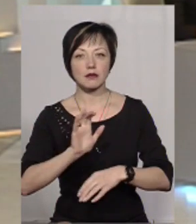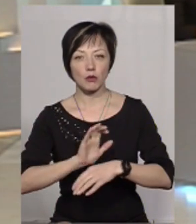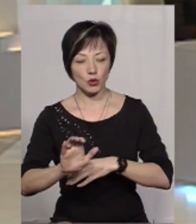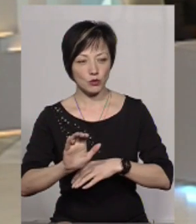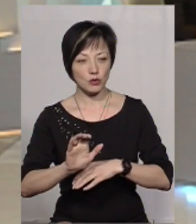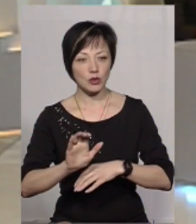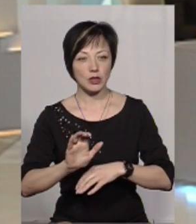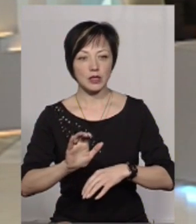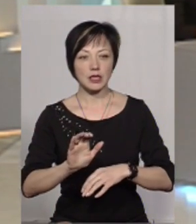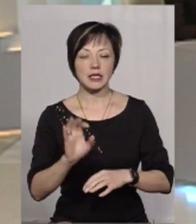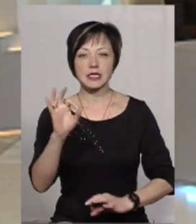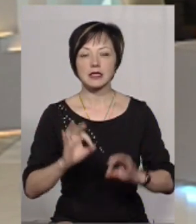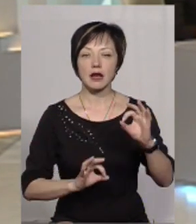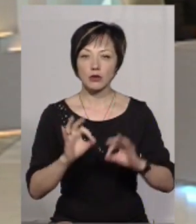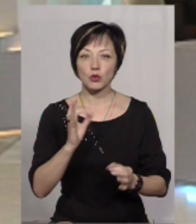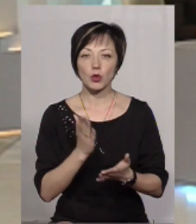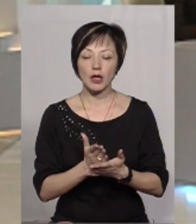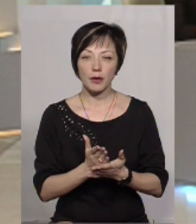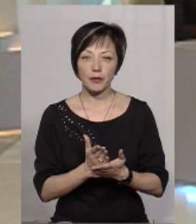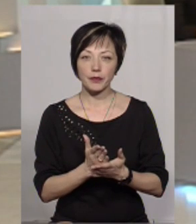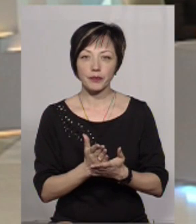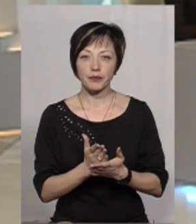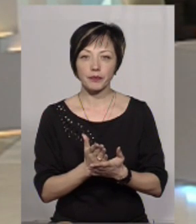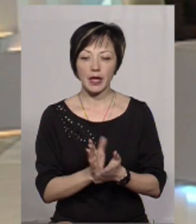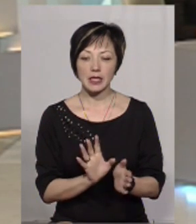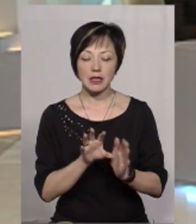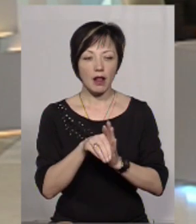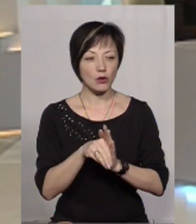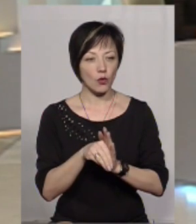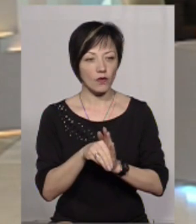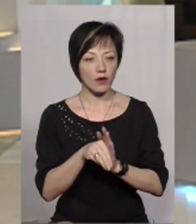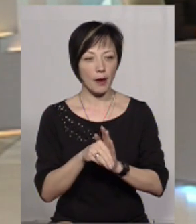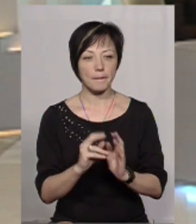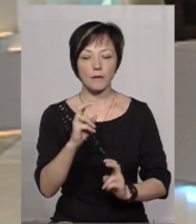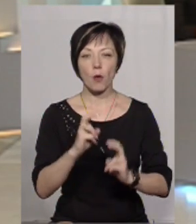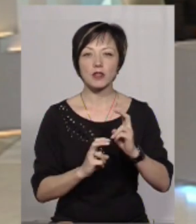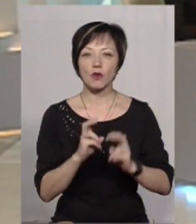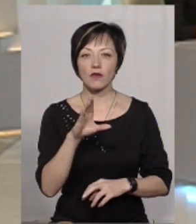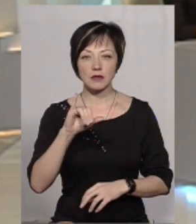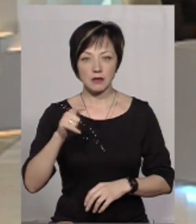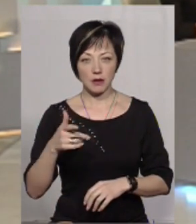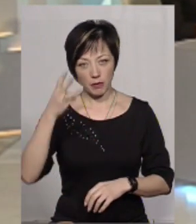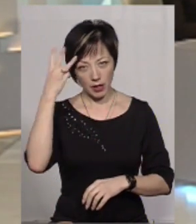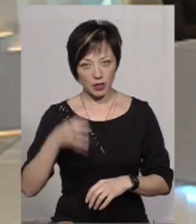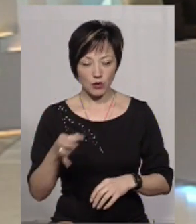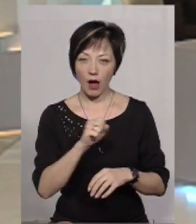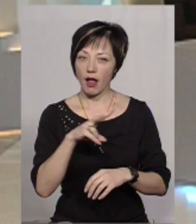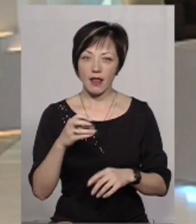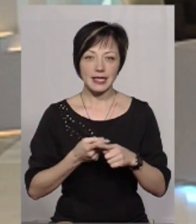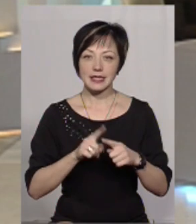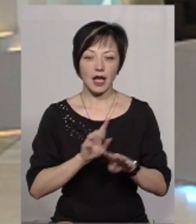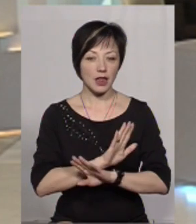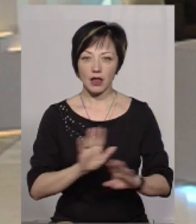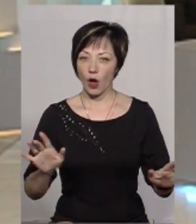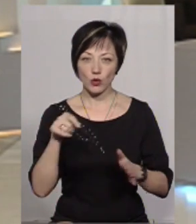сальдо є складова промисловості Хмельницької. Разом з тим, це не